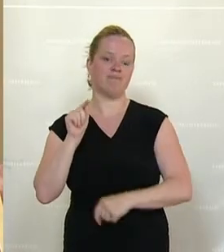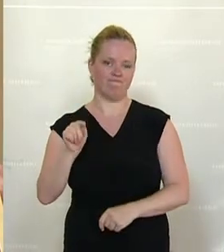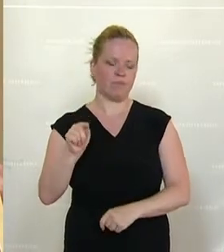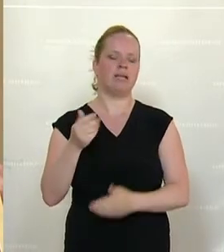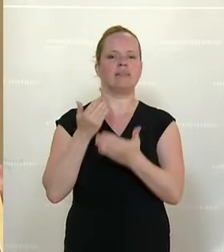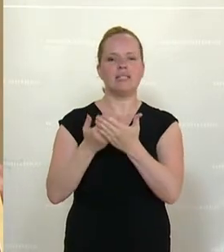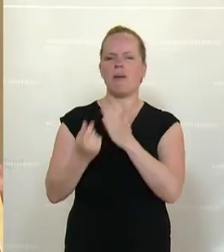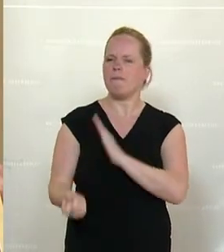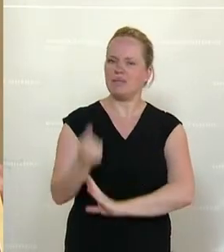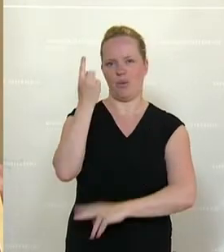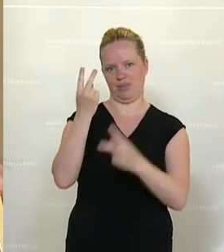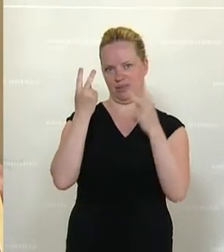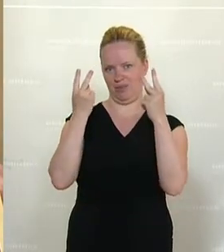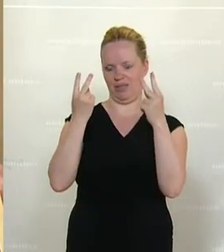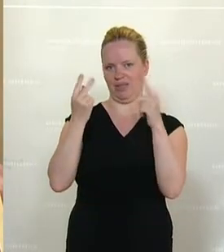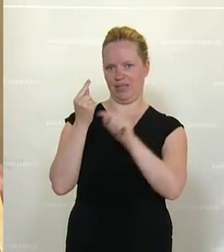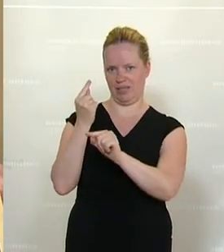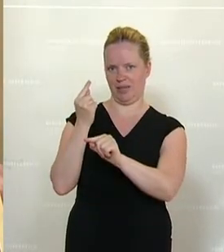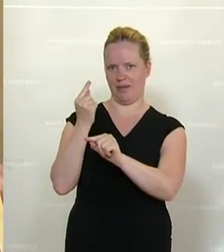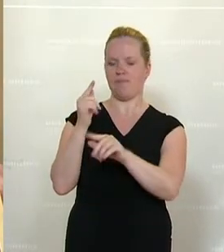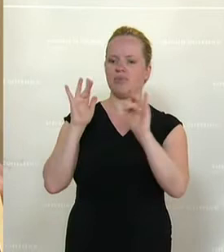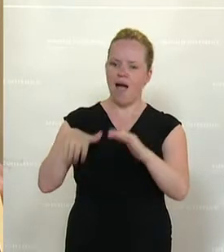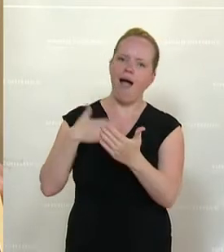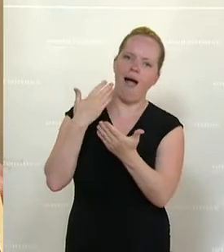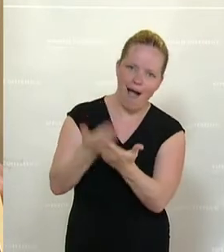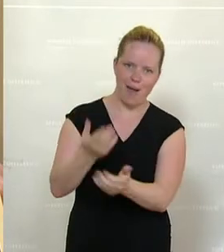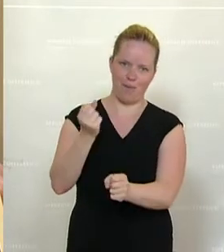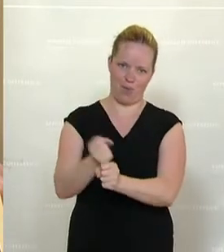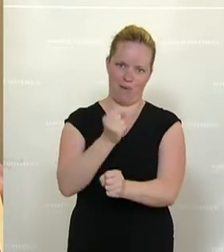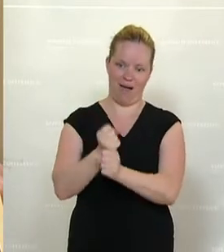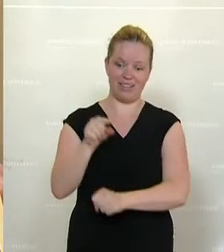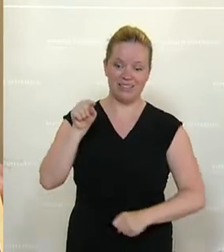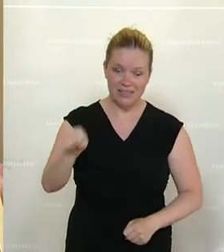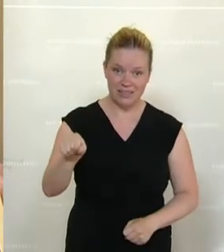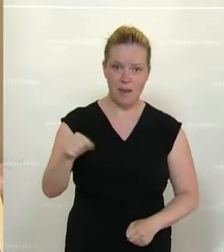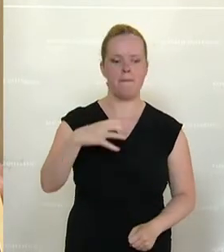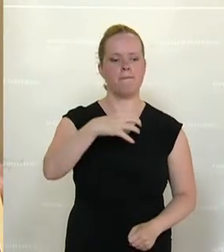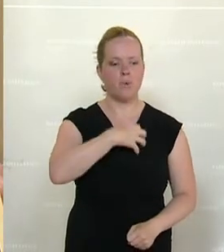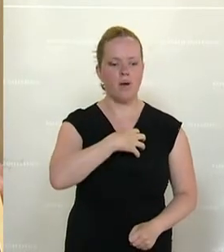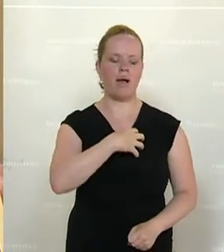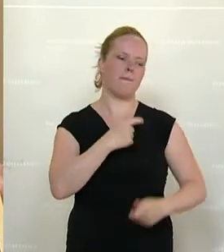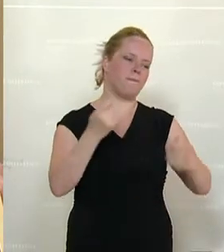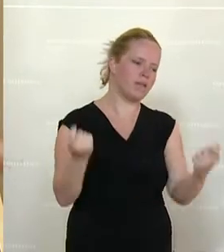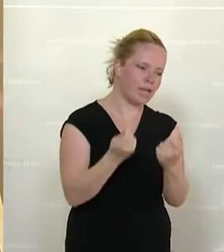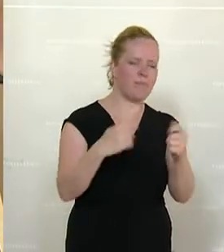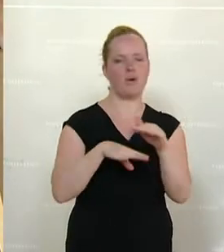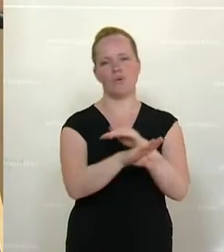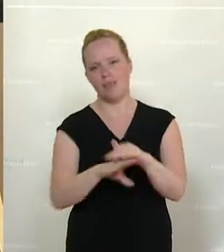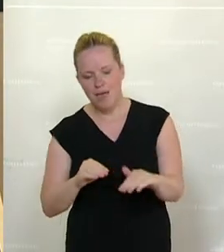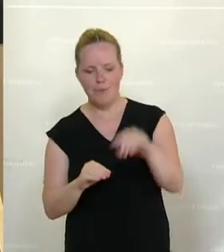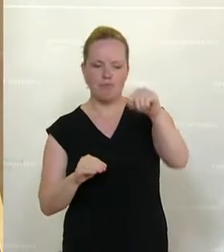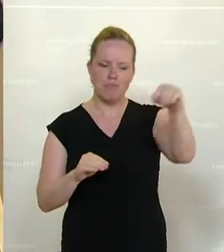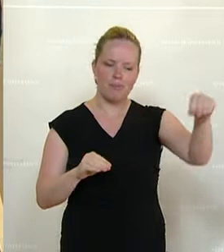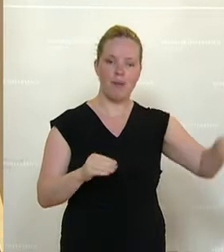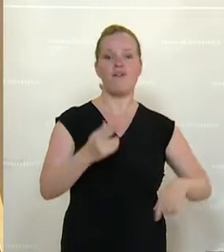ist es ganz besonders wichtig, dass wir hier ein Angebot schaffen, dass diese von den Bürgern, von den Betrieben, von den Unternehmen, von allen, die